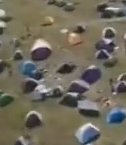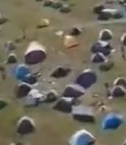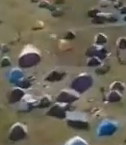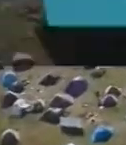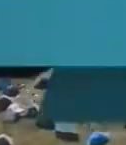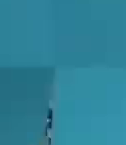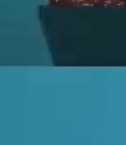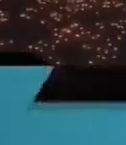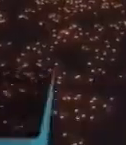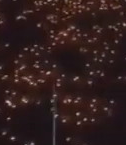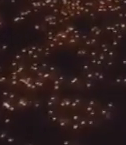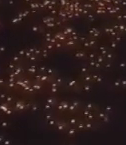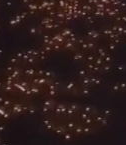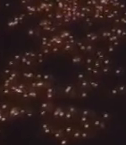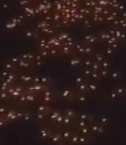Дякую.